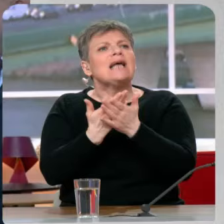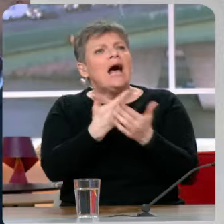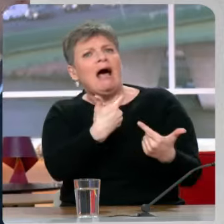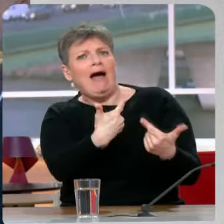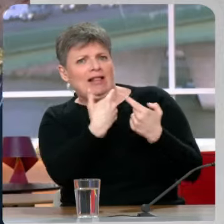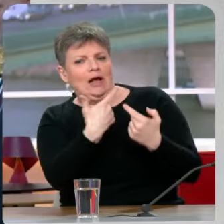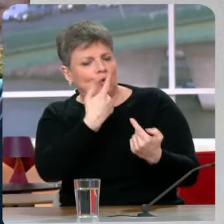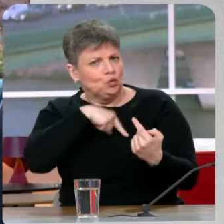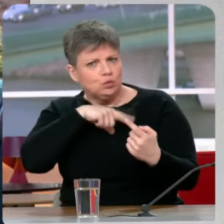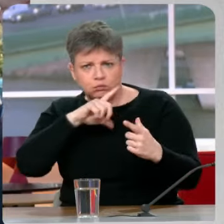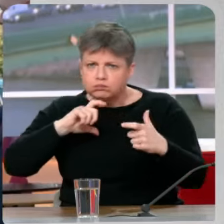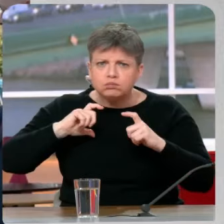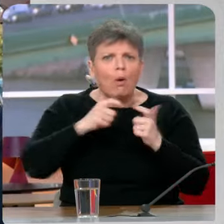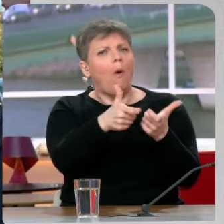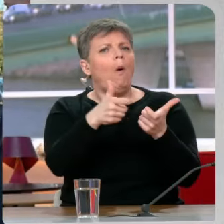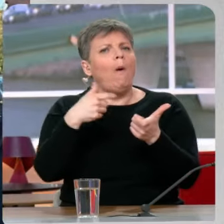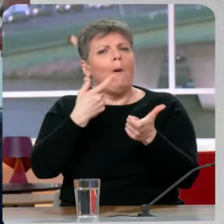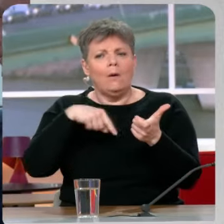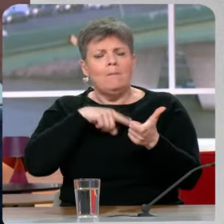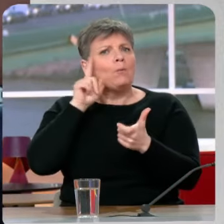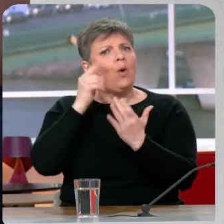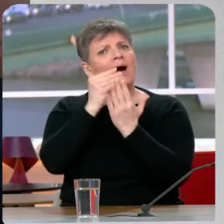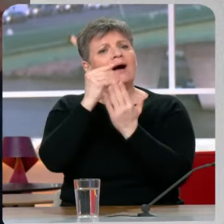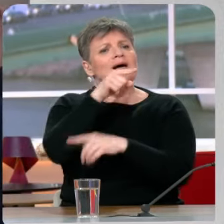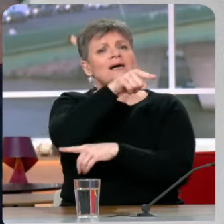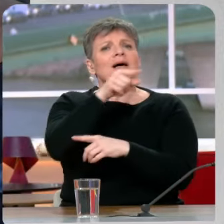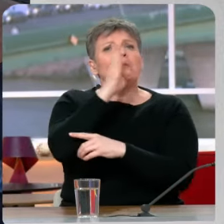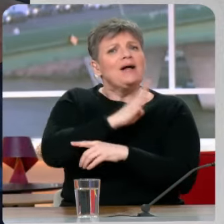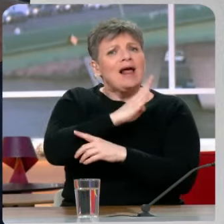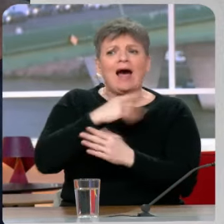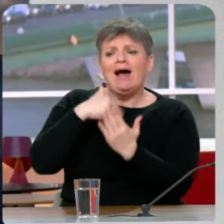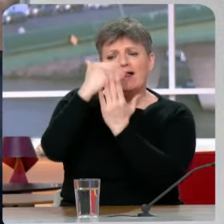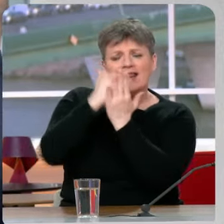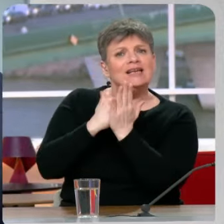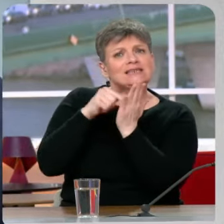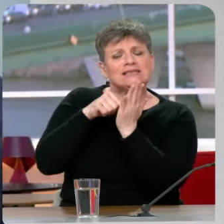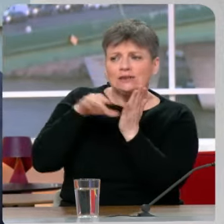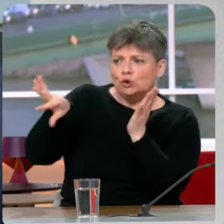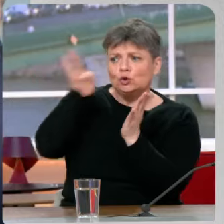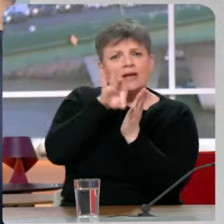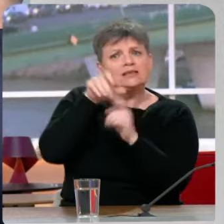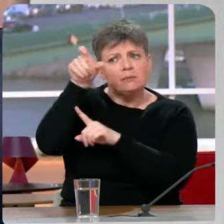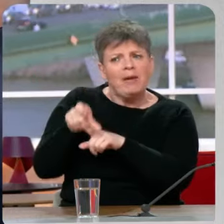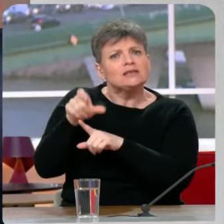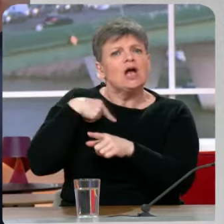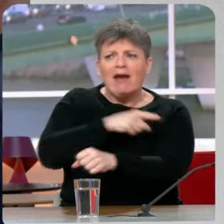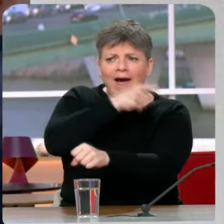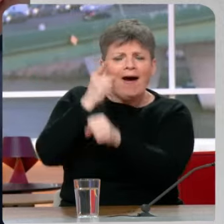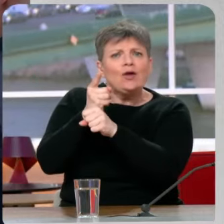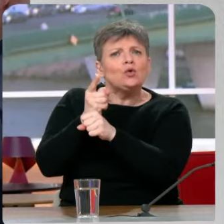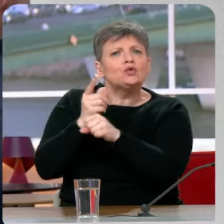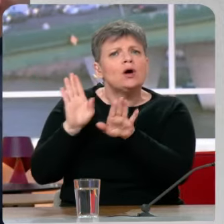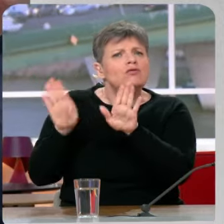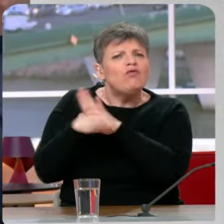pour montrer qu'en fait, il a pris sur sa liste quelqu'un qui avait été accusé de malversation et